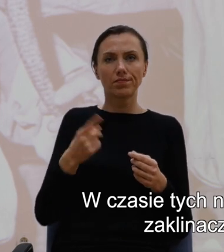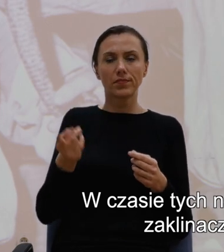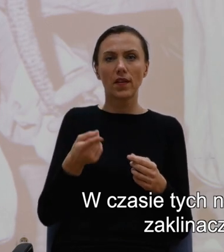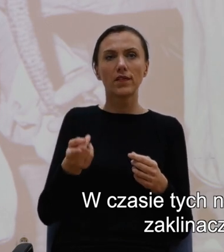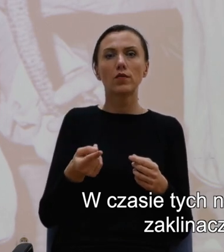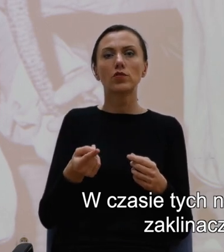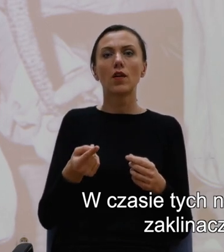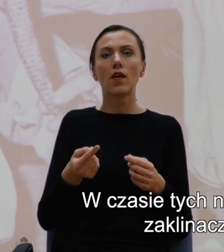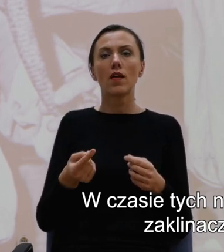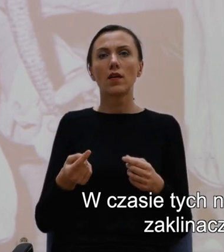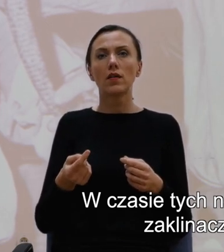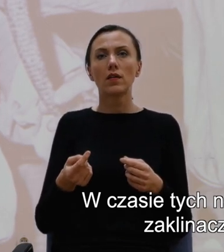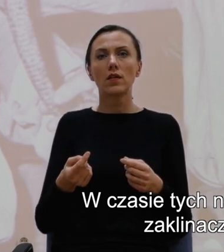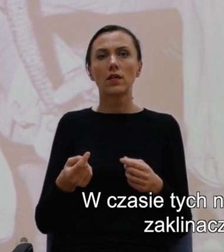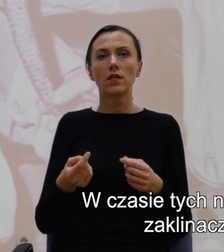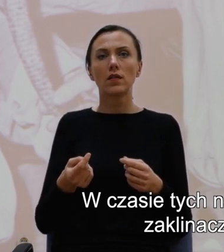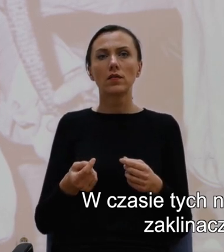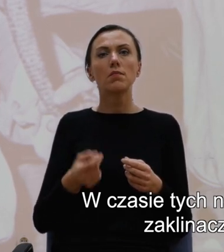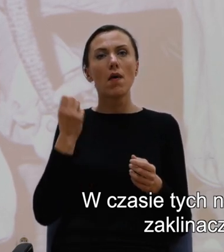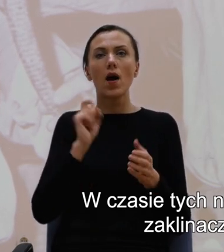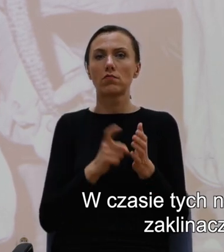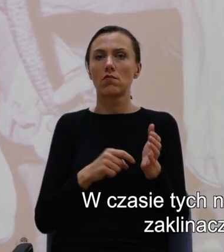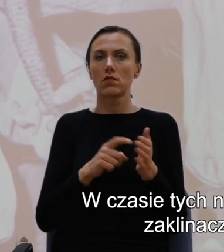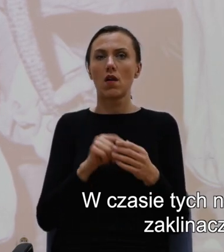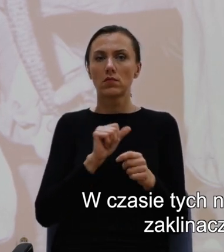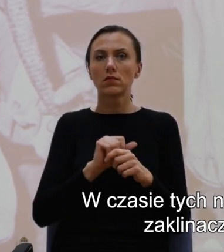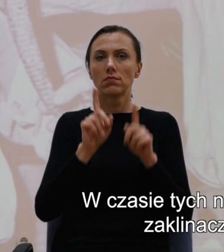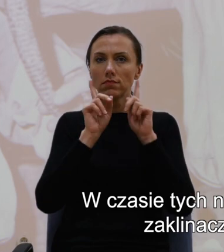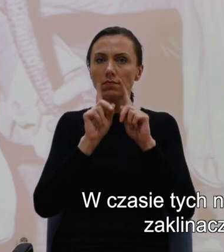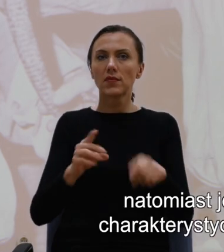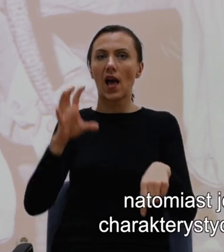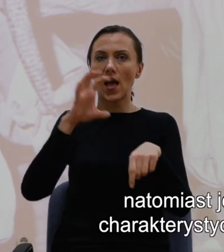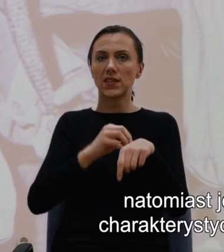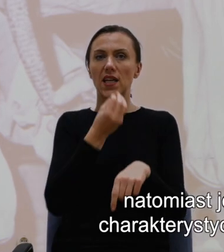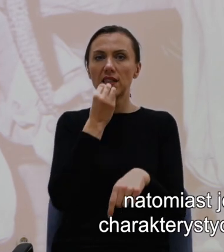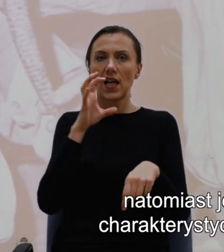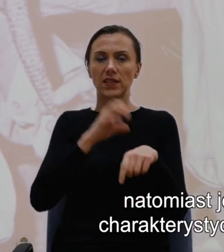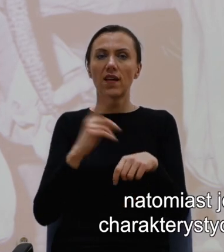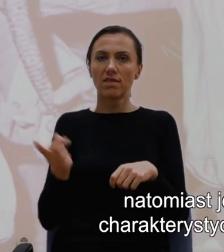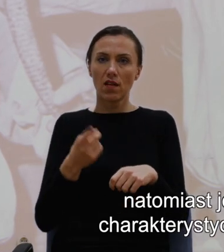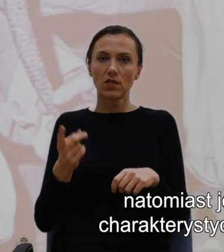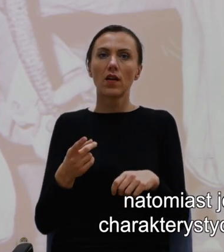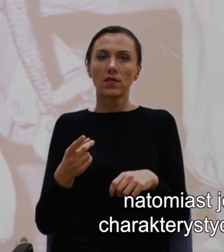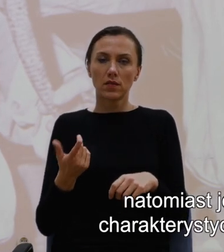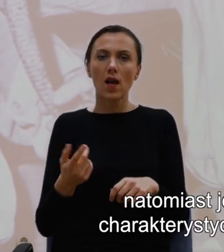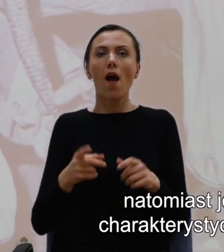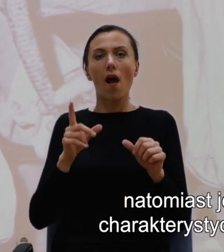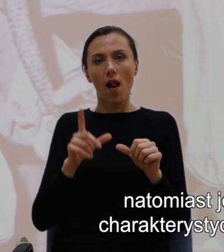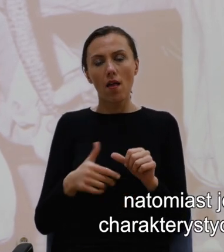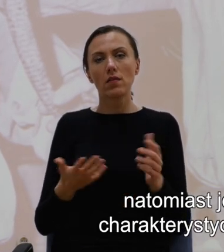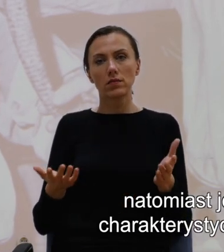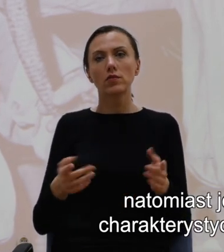często dochodzi do ugryzień, natomiast jest to forma